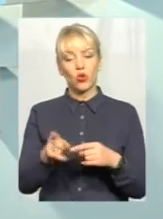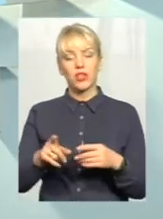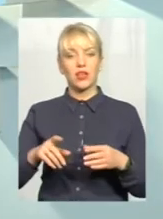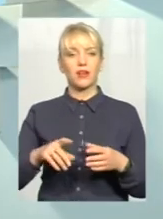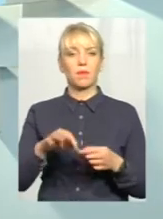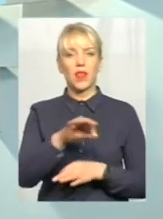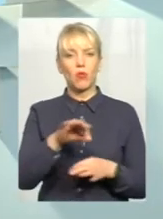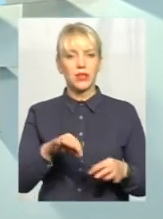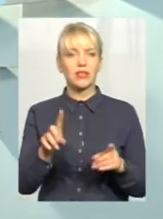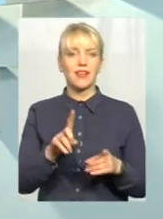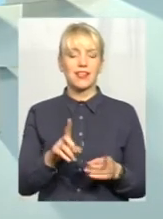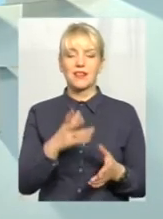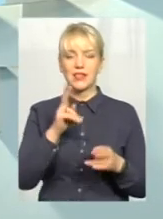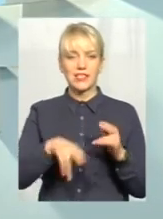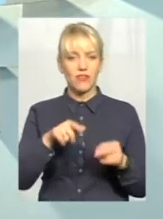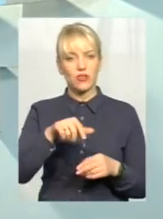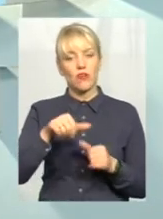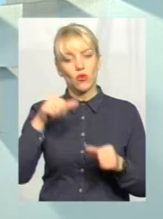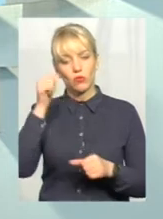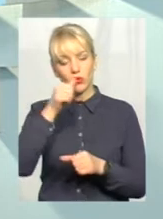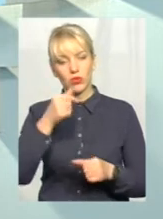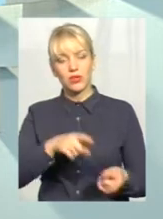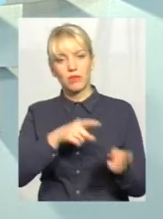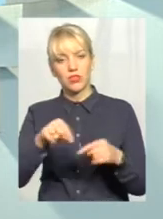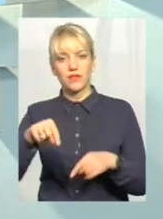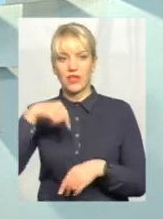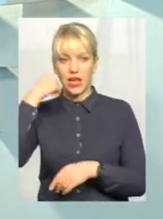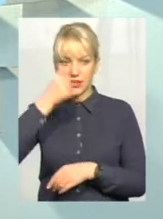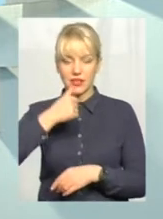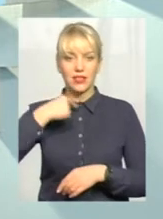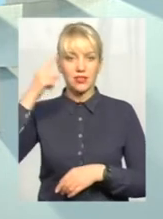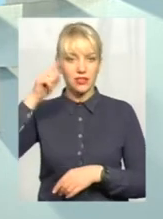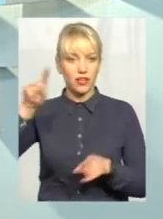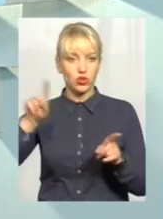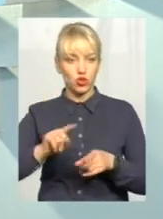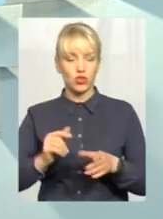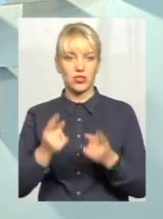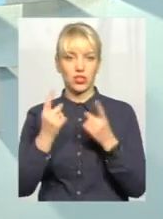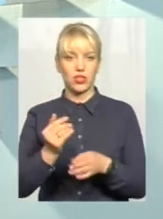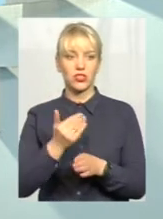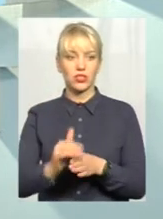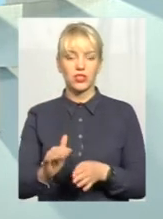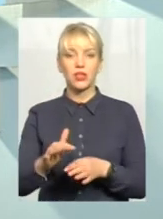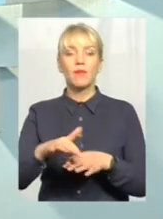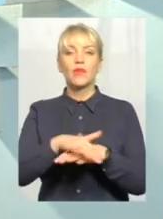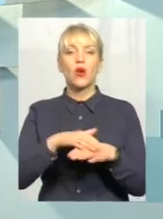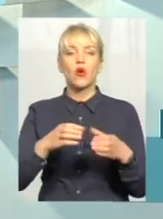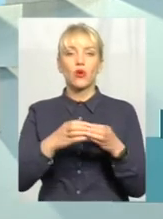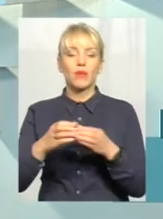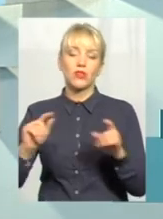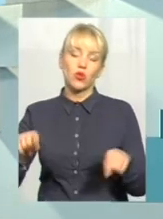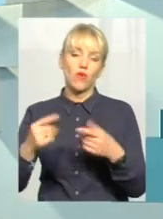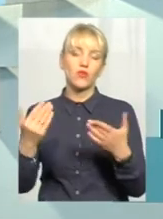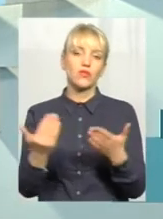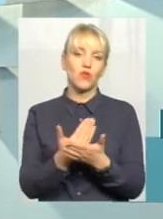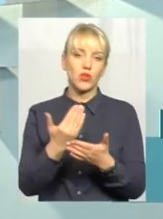році. Вони так і перейшли в рік цей. Я знаю, що значна частина громад... Новостворені громади